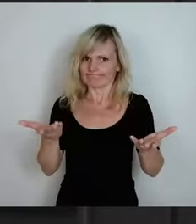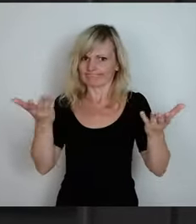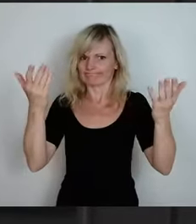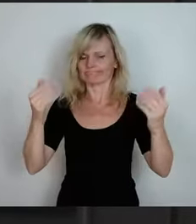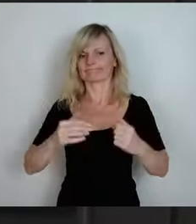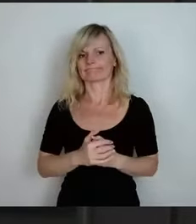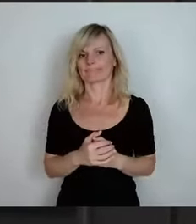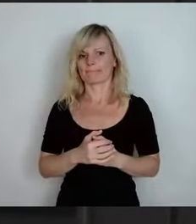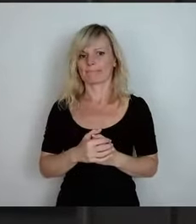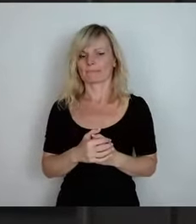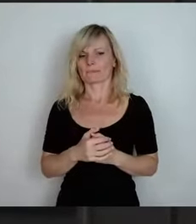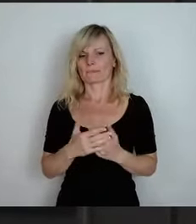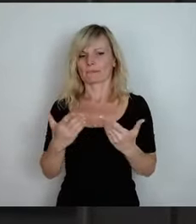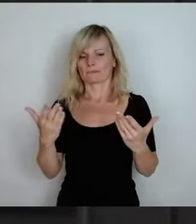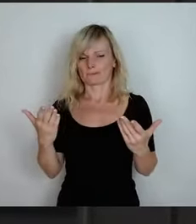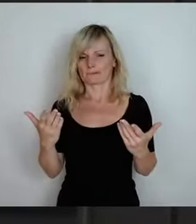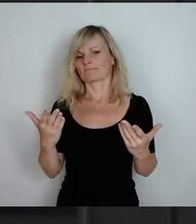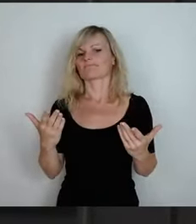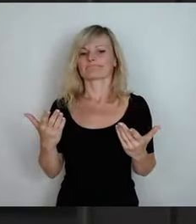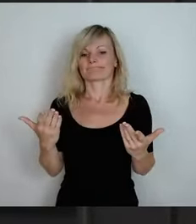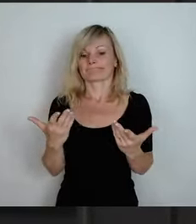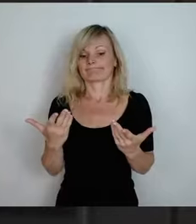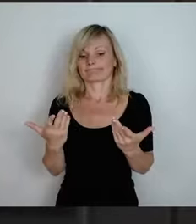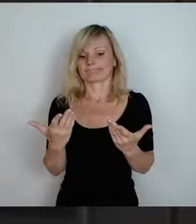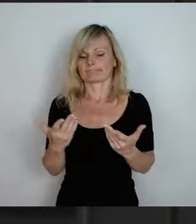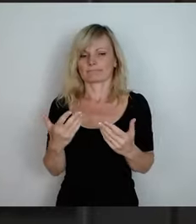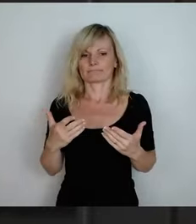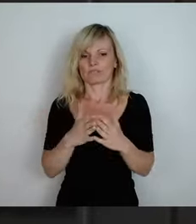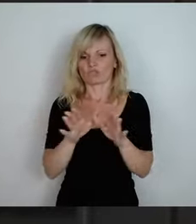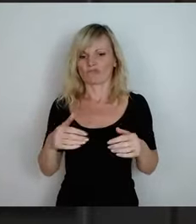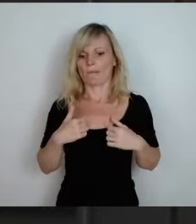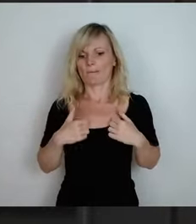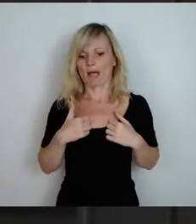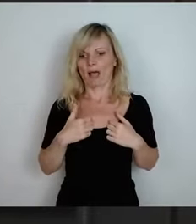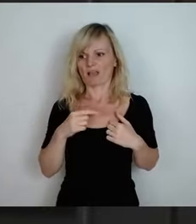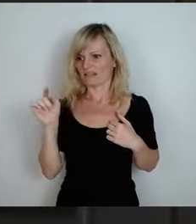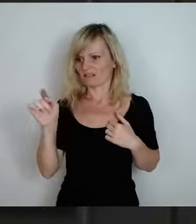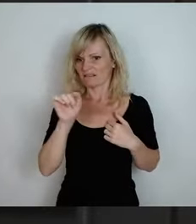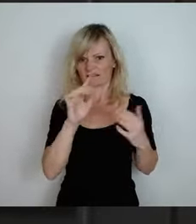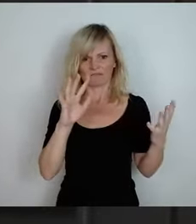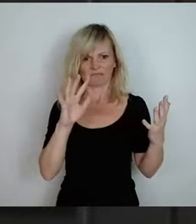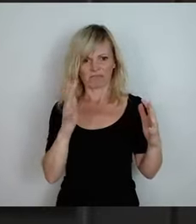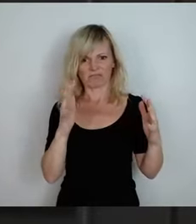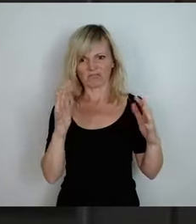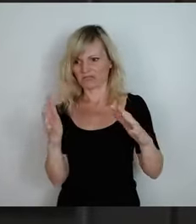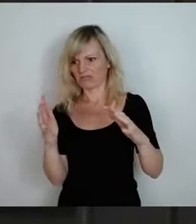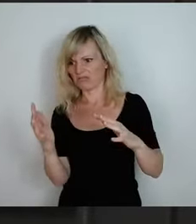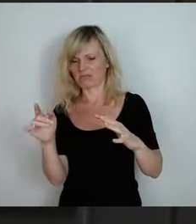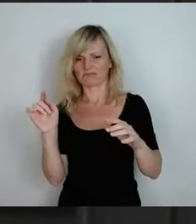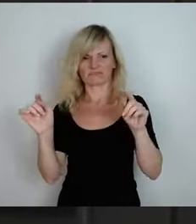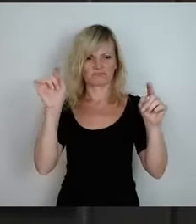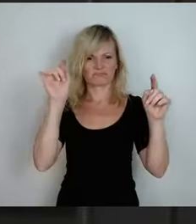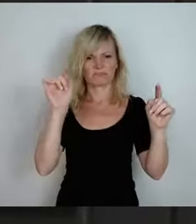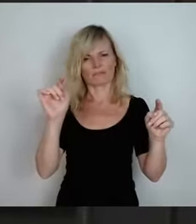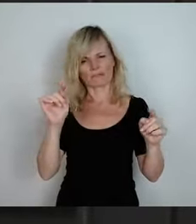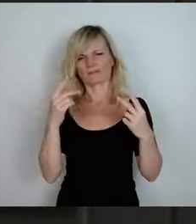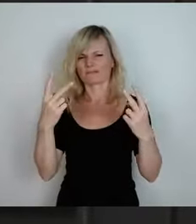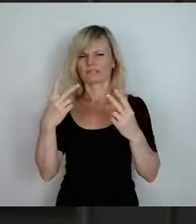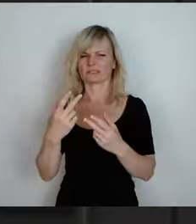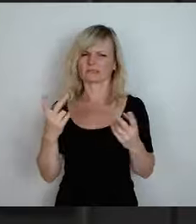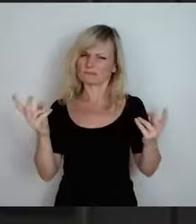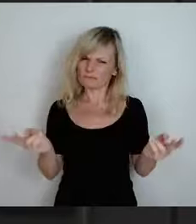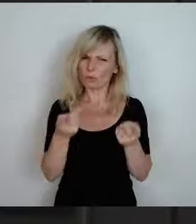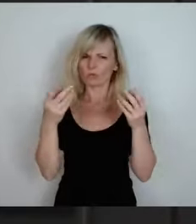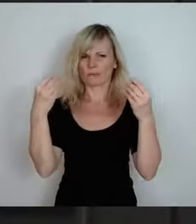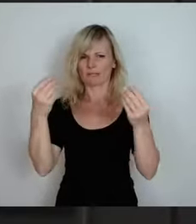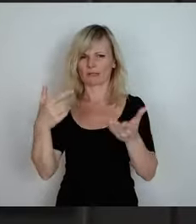werden ja immer mehr, oder es verfallen ja immer mehr Schwimmbäder. Und da ist es wirklich wichtig, dass dort vielleicht mal Fördermittel fließen in so einer Höhe, wo man